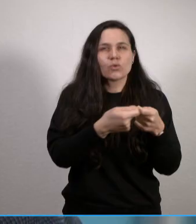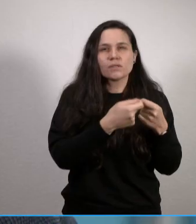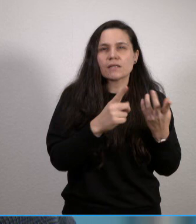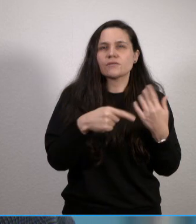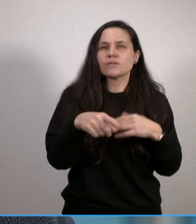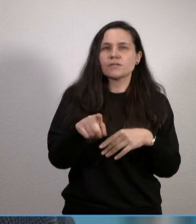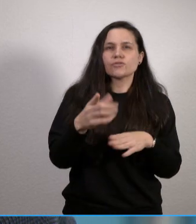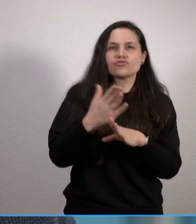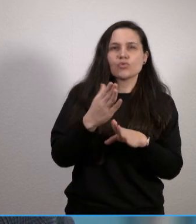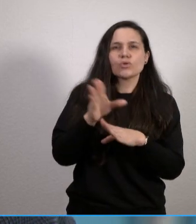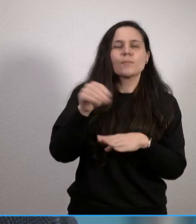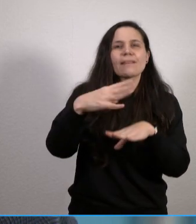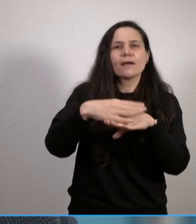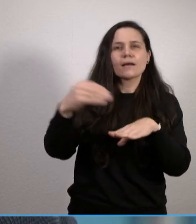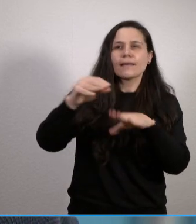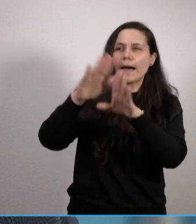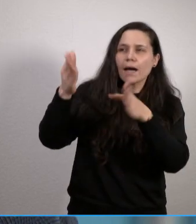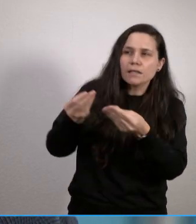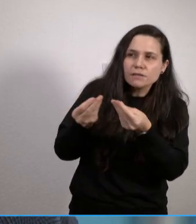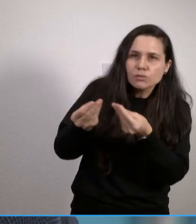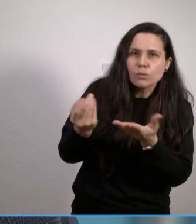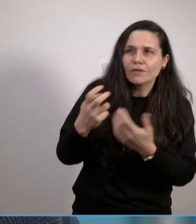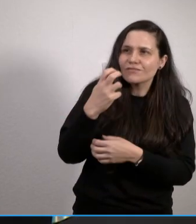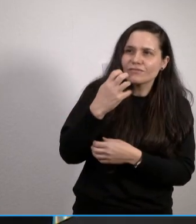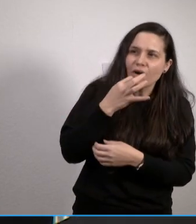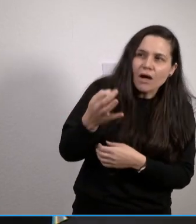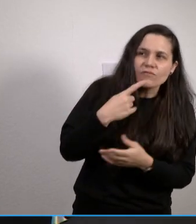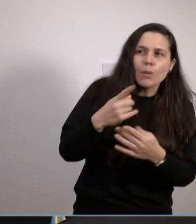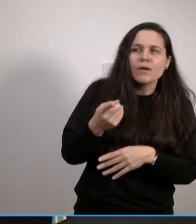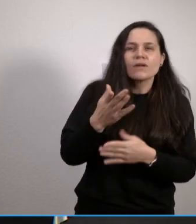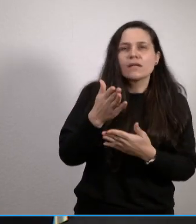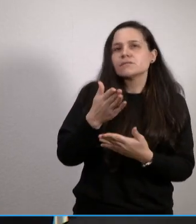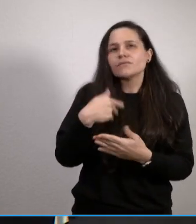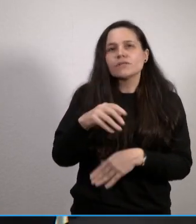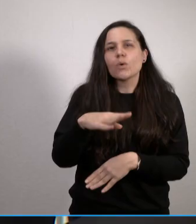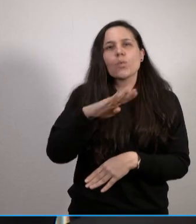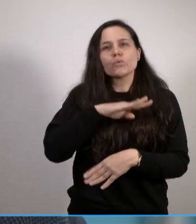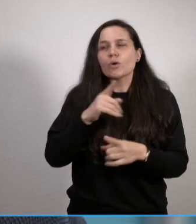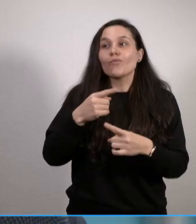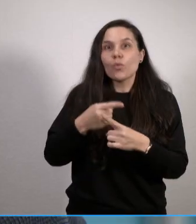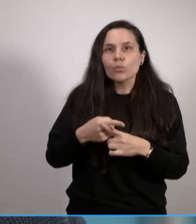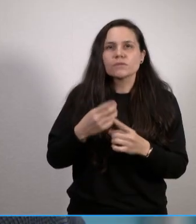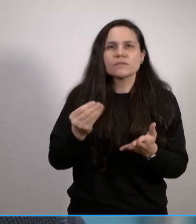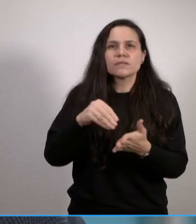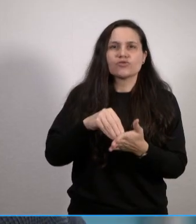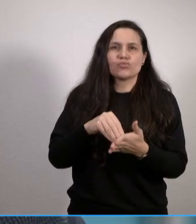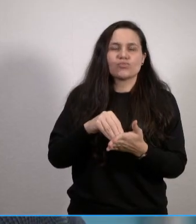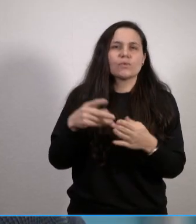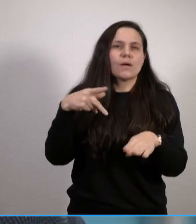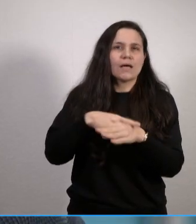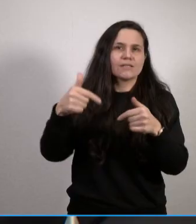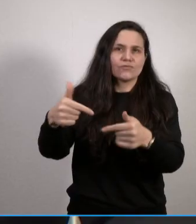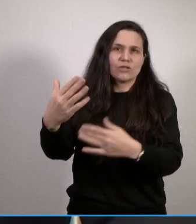-Einrichtungen aufgenommen, sodass dort möglicherweise übergangsweise Unterkunft und ärztliche Versorgung sichergestellt werden kann.